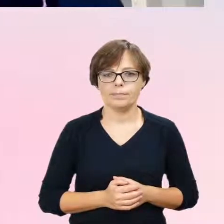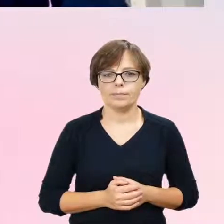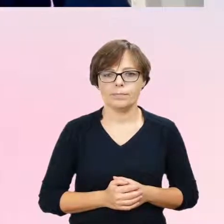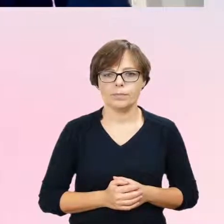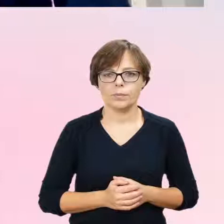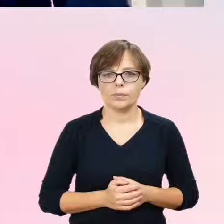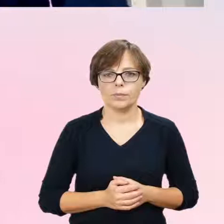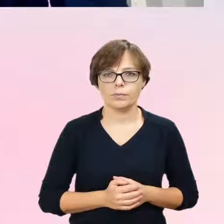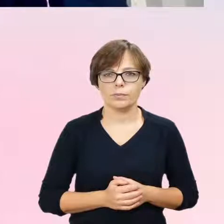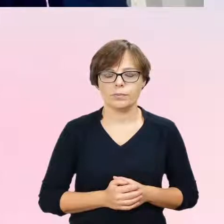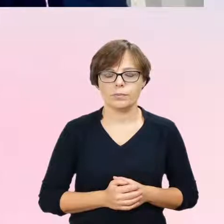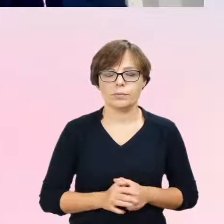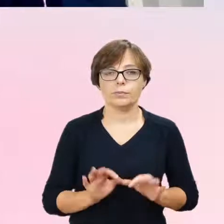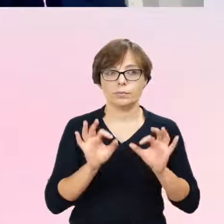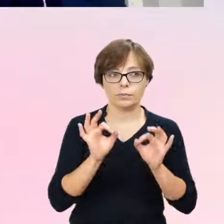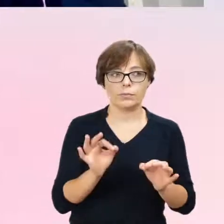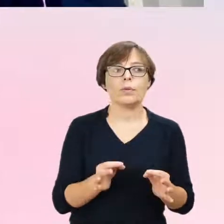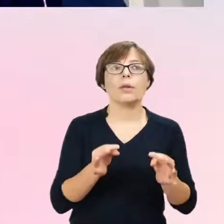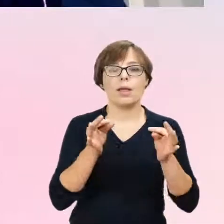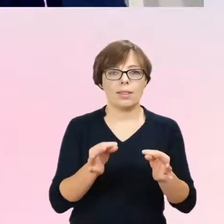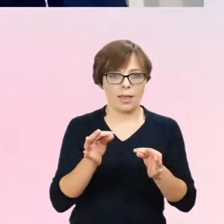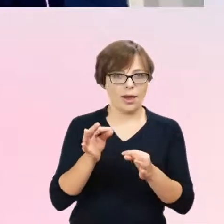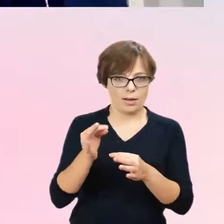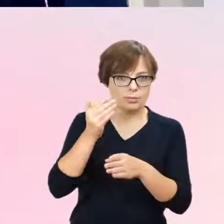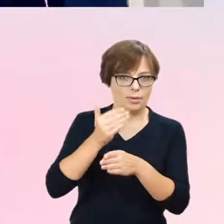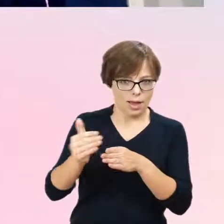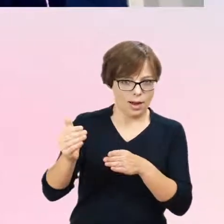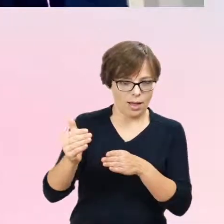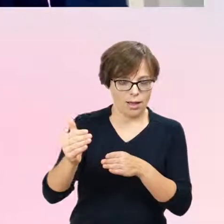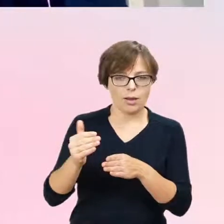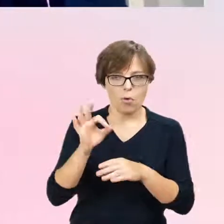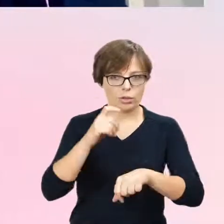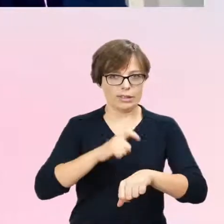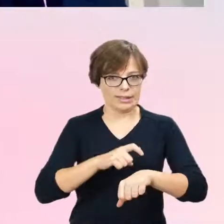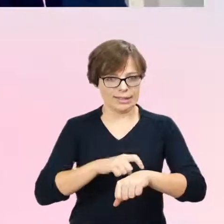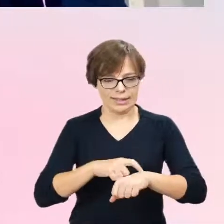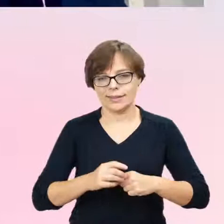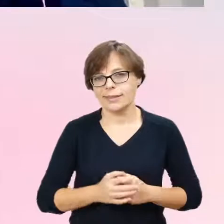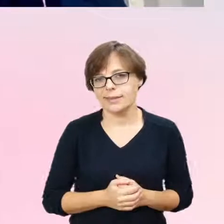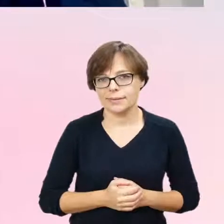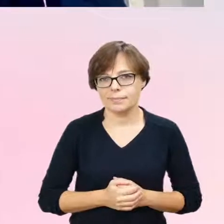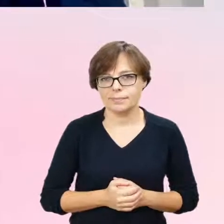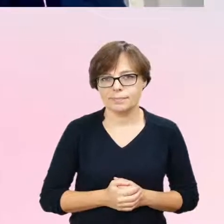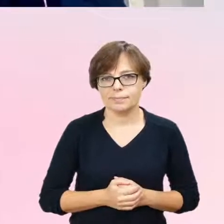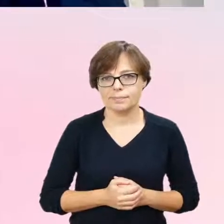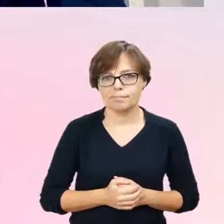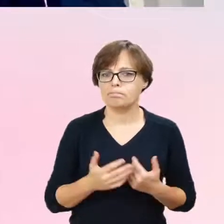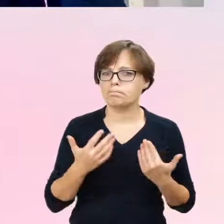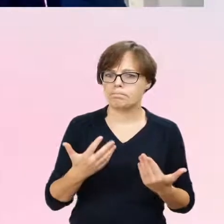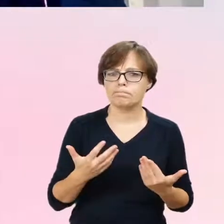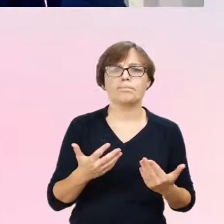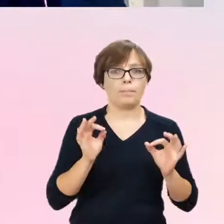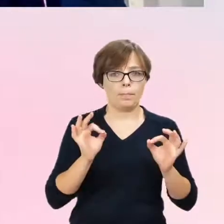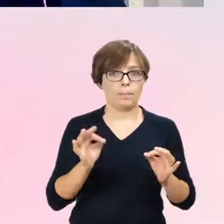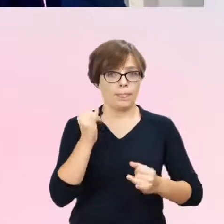Tutaj przejdźmy może dalej, bo czas nas goni. Co właściwie jak już